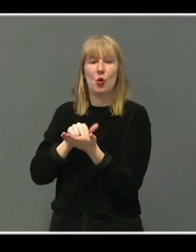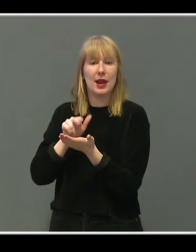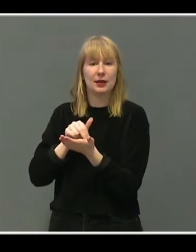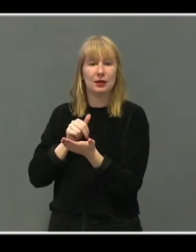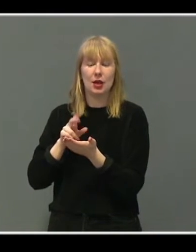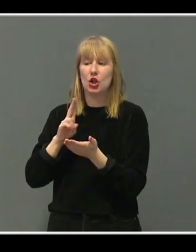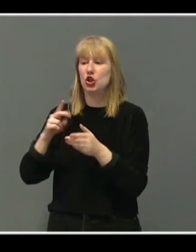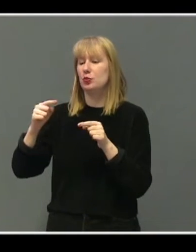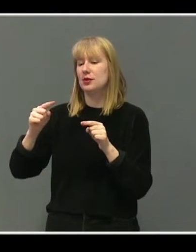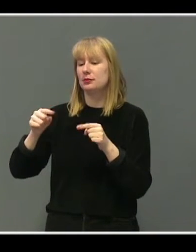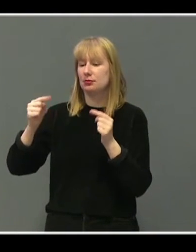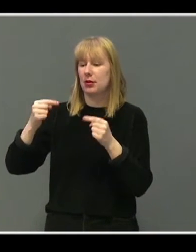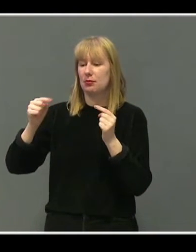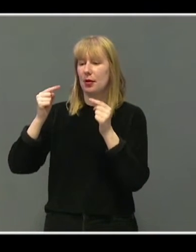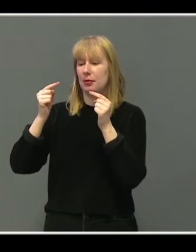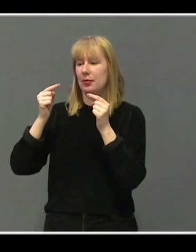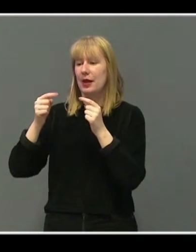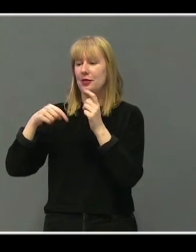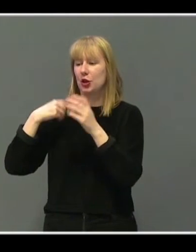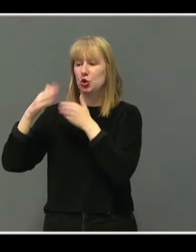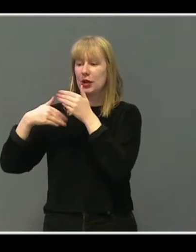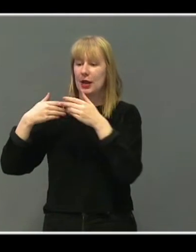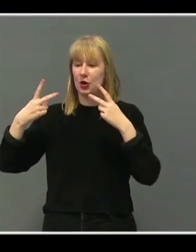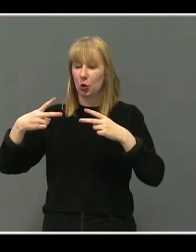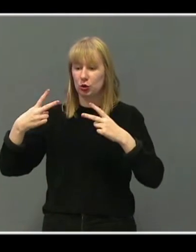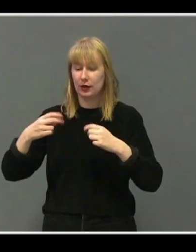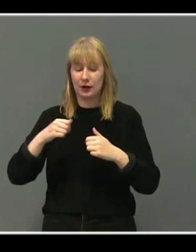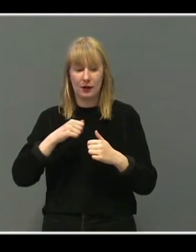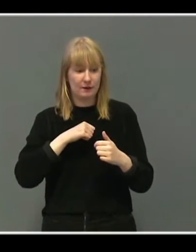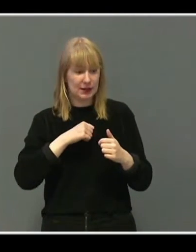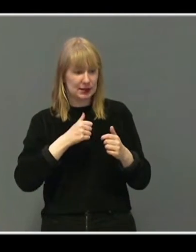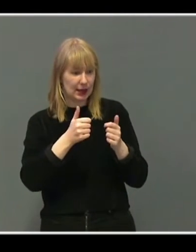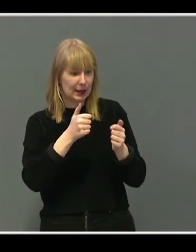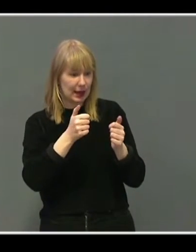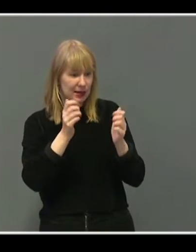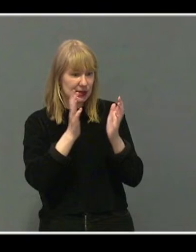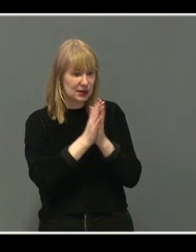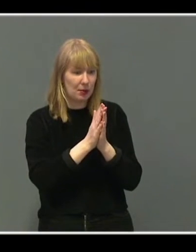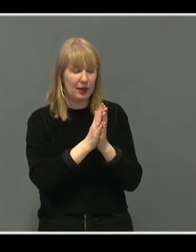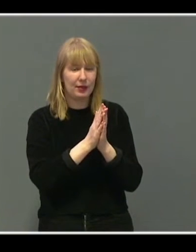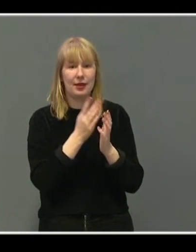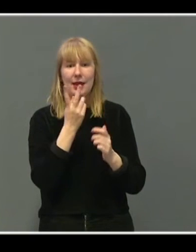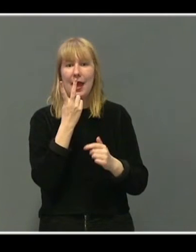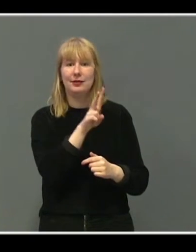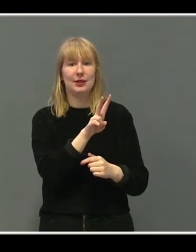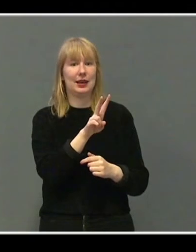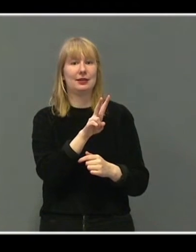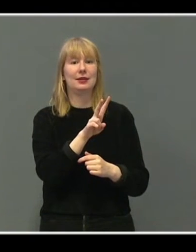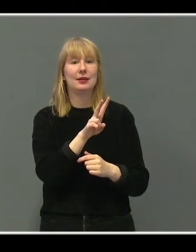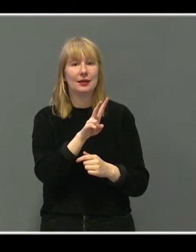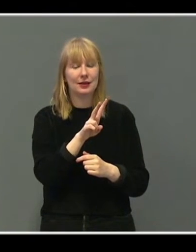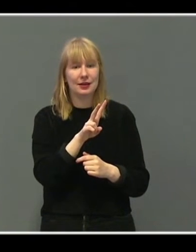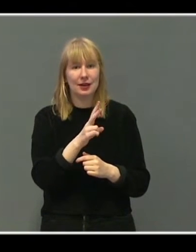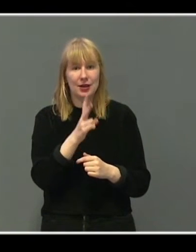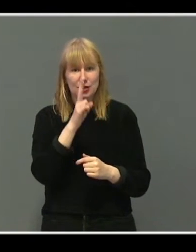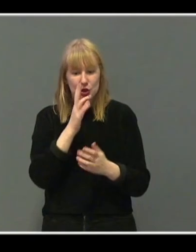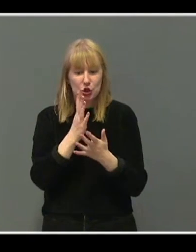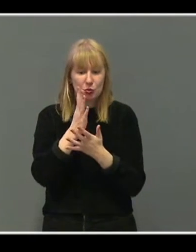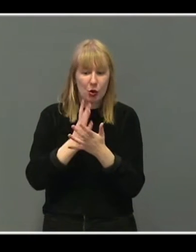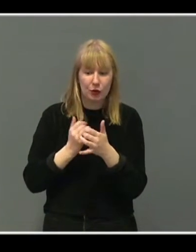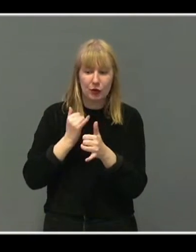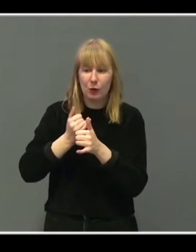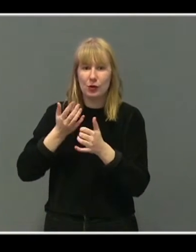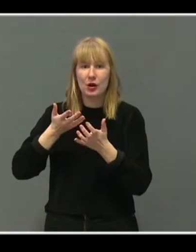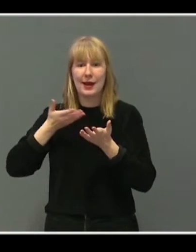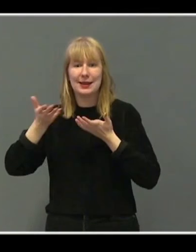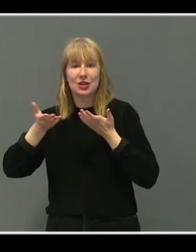klassiske, tradisjonelle rollene til hverandre. Når vi kom inn i denne gamen i verden, så ble dette snudd på hodet. det er en annen måte å interagere på, og